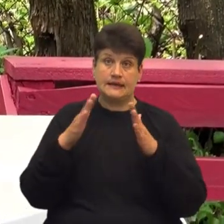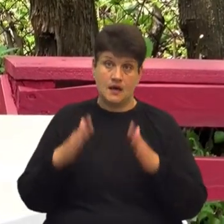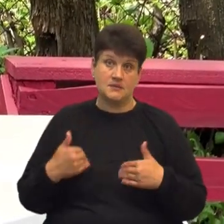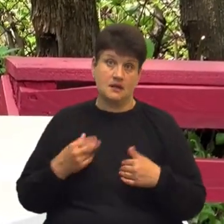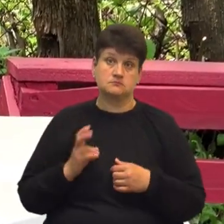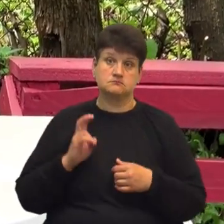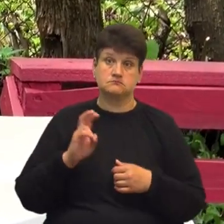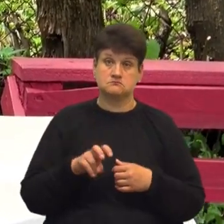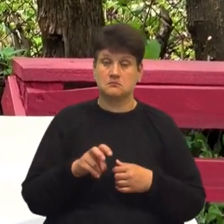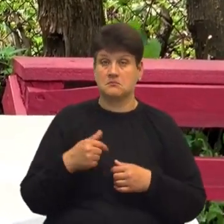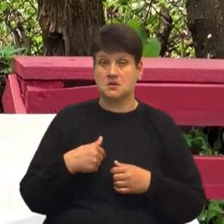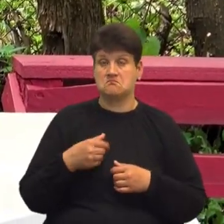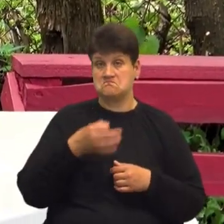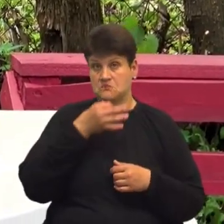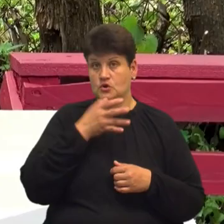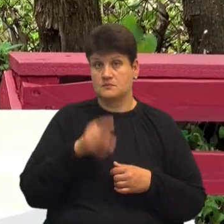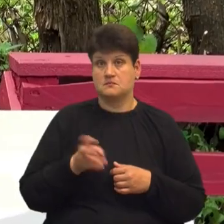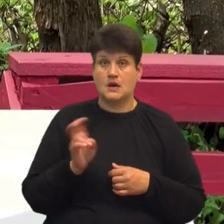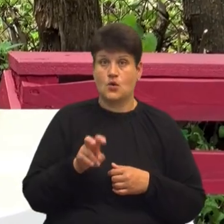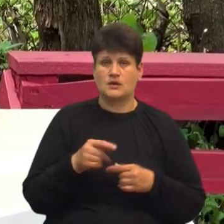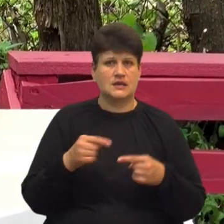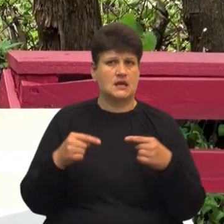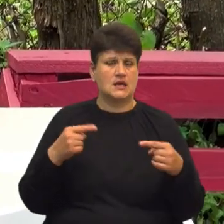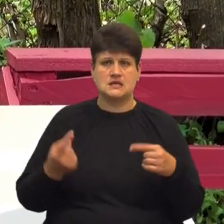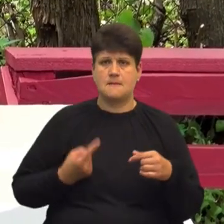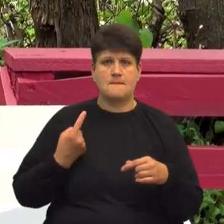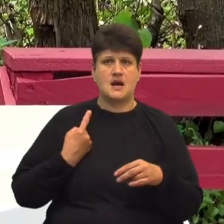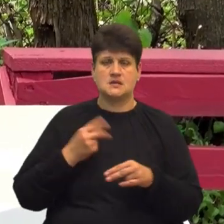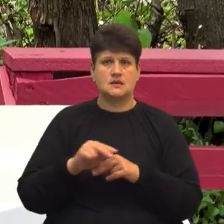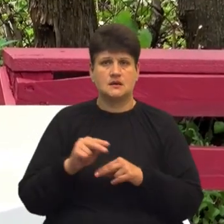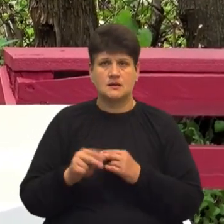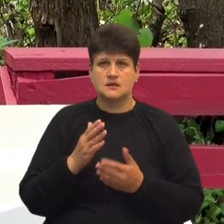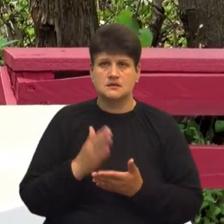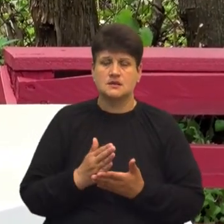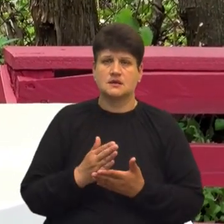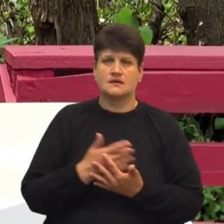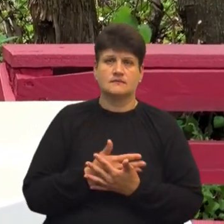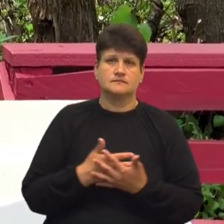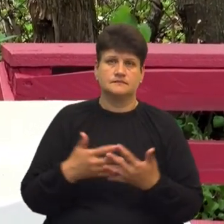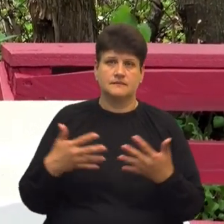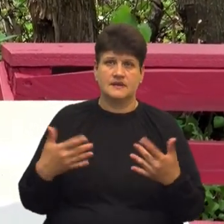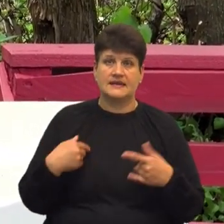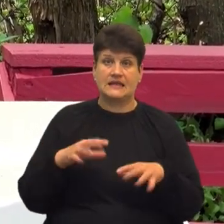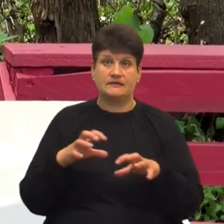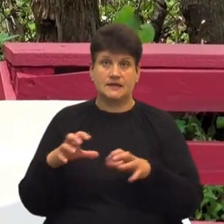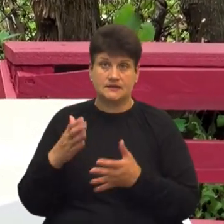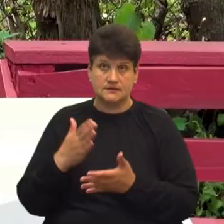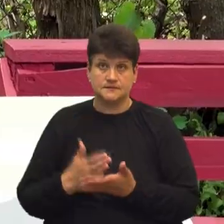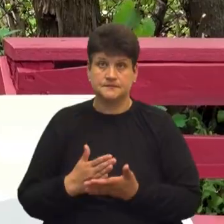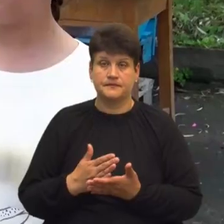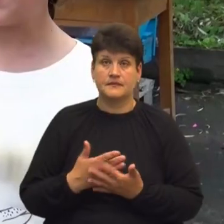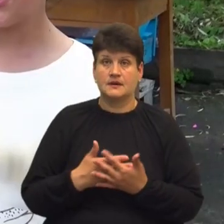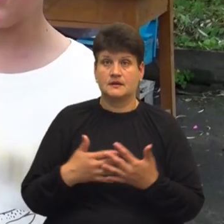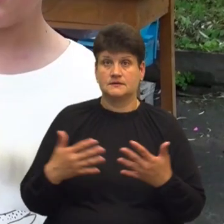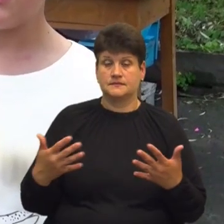прийшов. І мені сюди подобається ходити, бо тут різні майстер-класи, всякі вироби, тут є тваринки і всяке